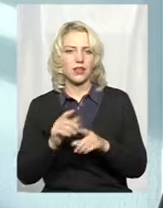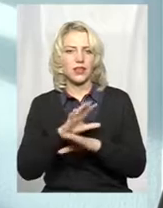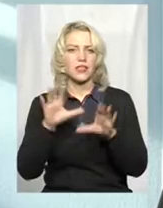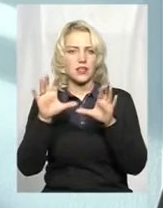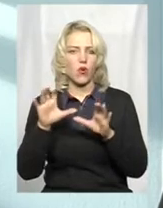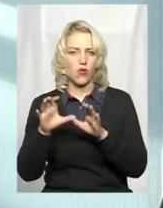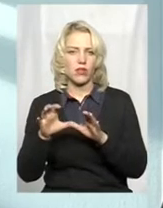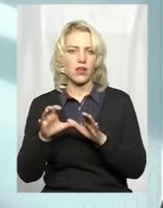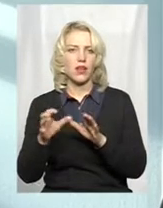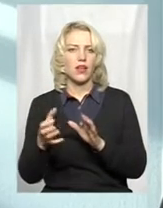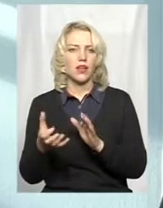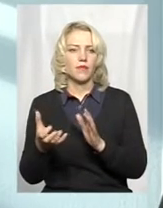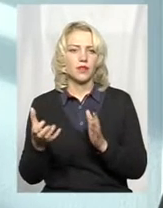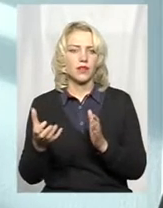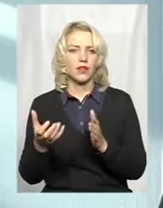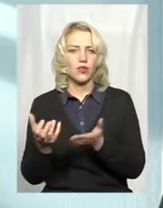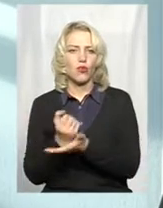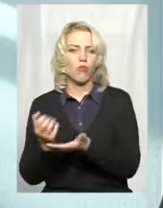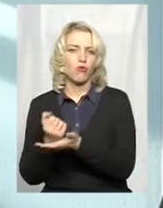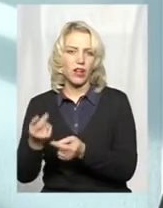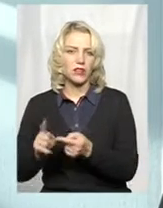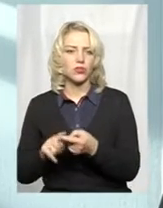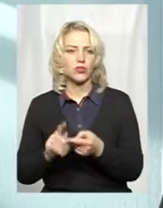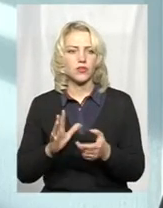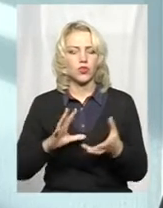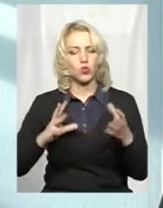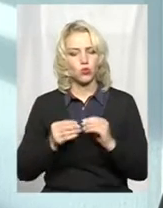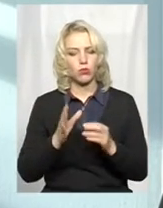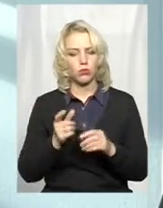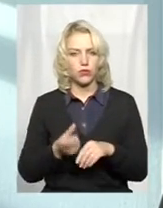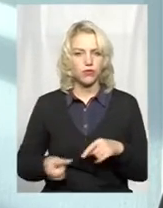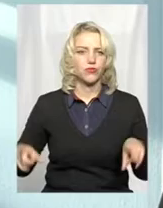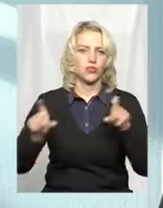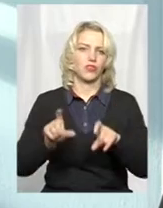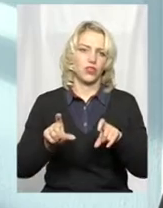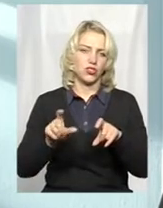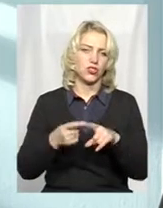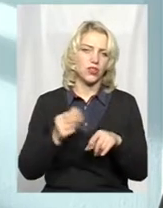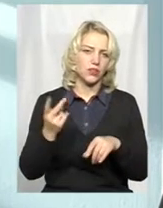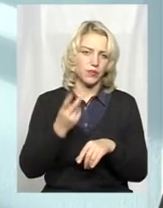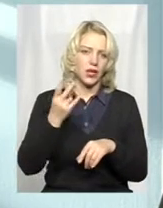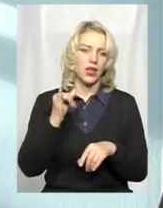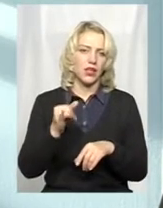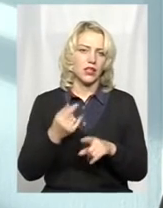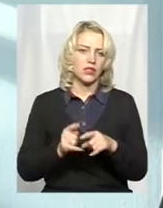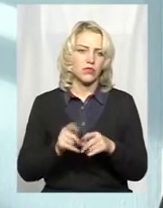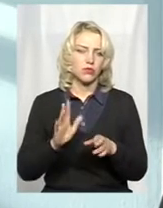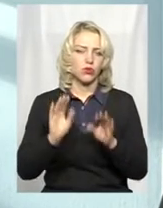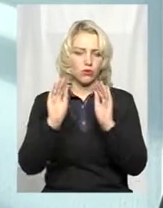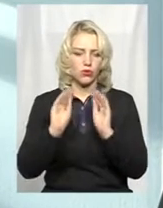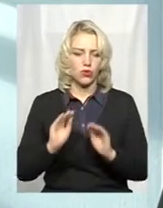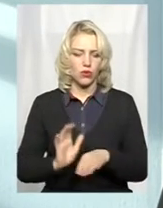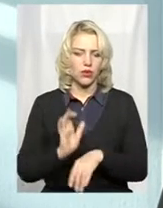порушення напротязі року, ця сума подвоєна вдвічі. Є імовірність, верніше, це вже протокол буде